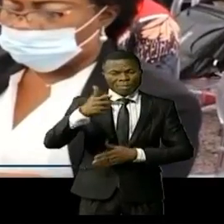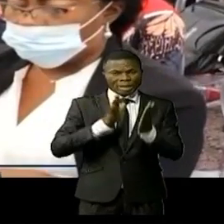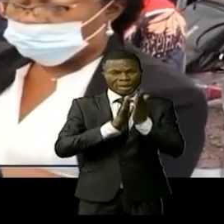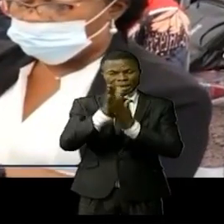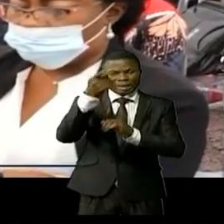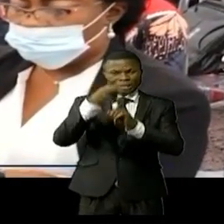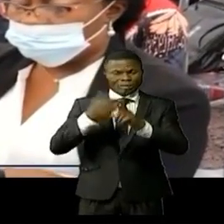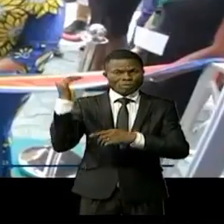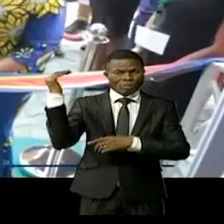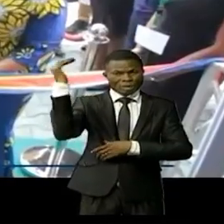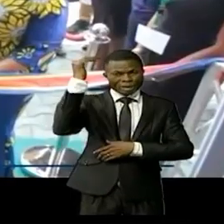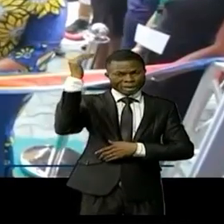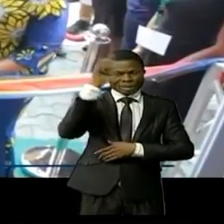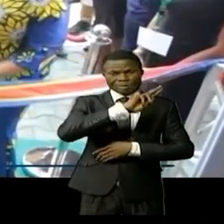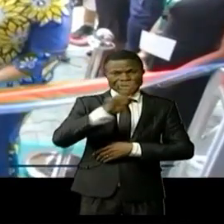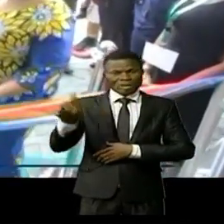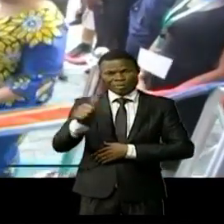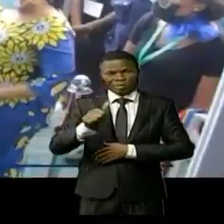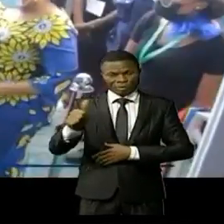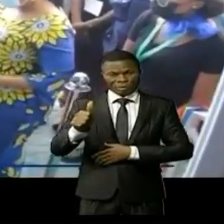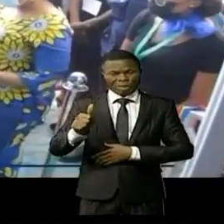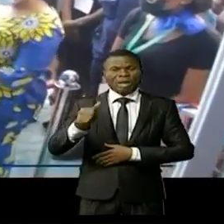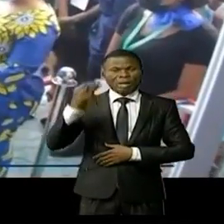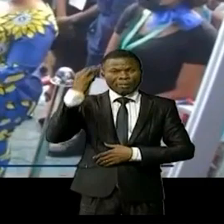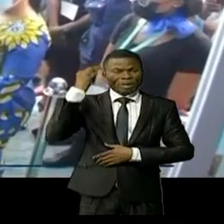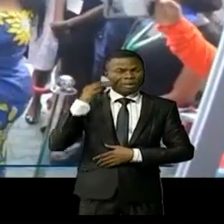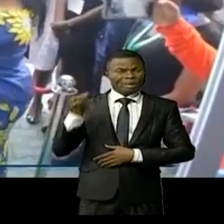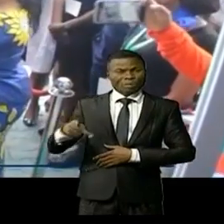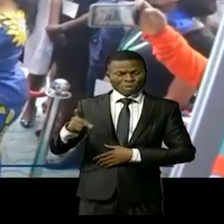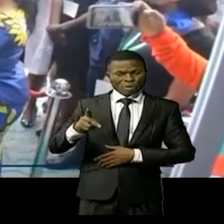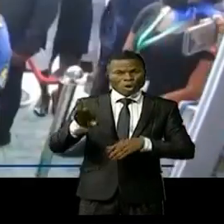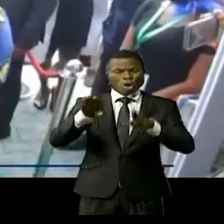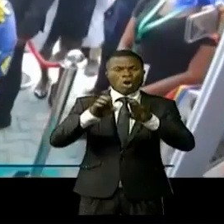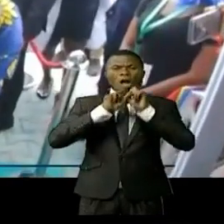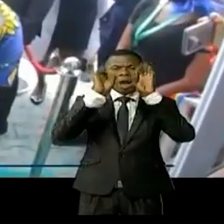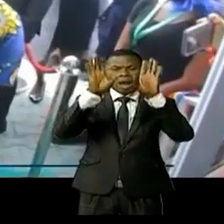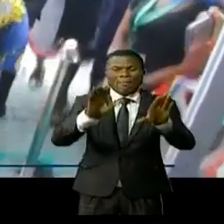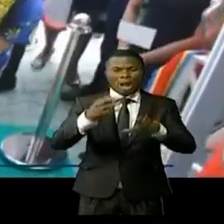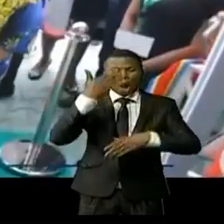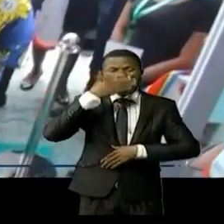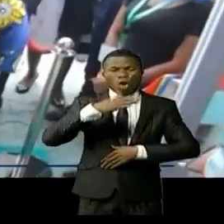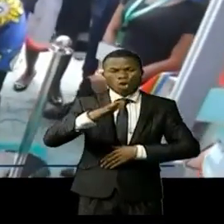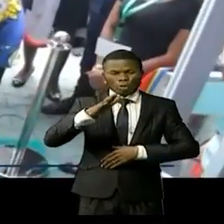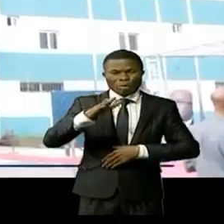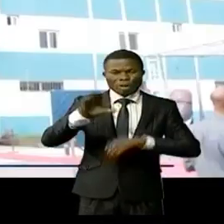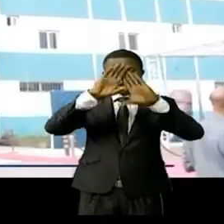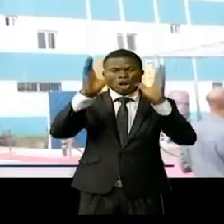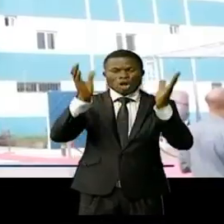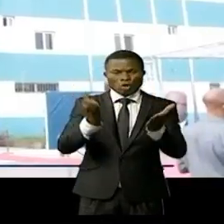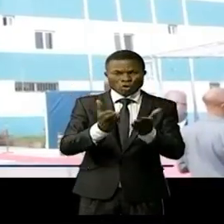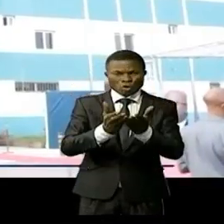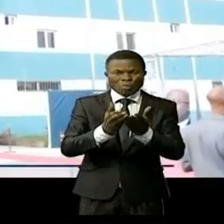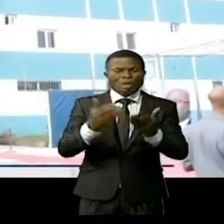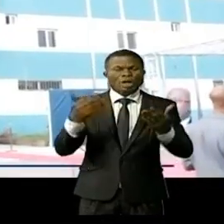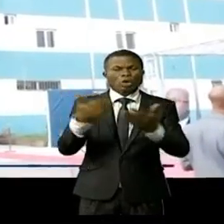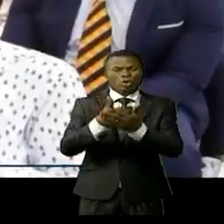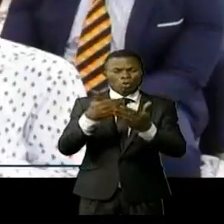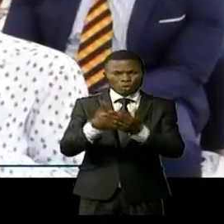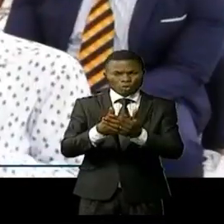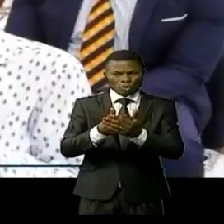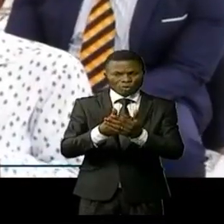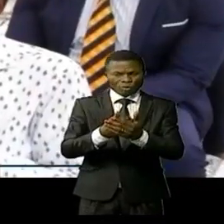décembre 2021 Lisa Nembalemba a inauguré un hôpital communautaire moderne Olympic Hospital la